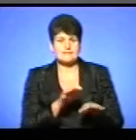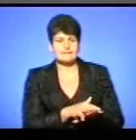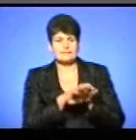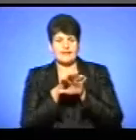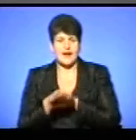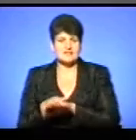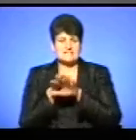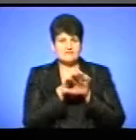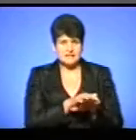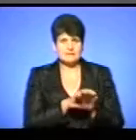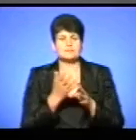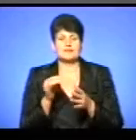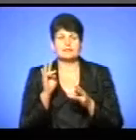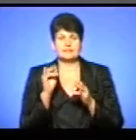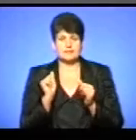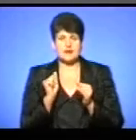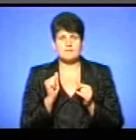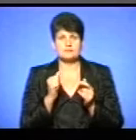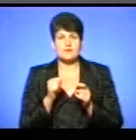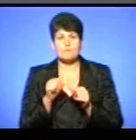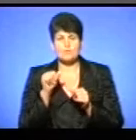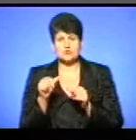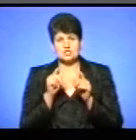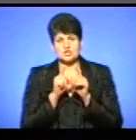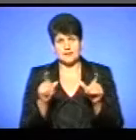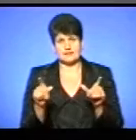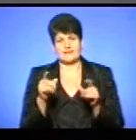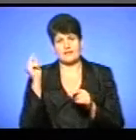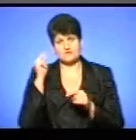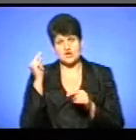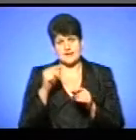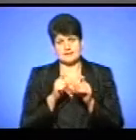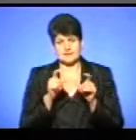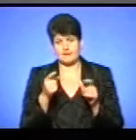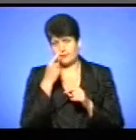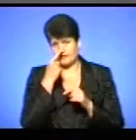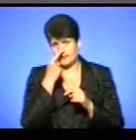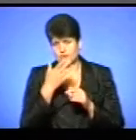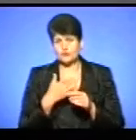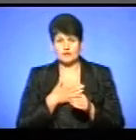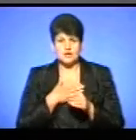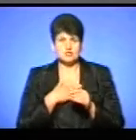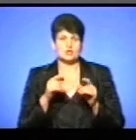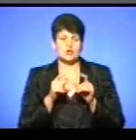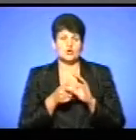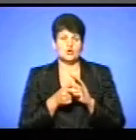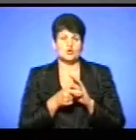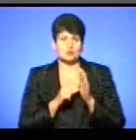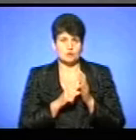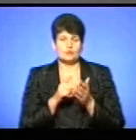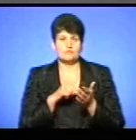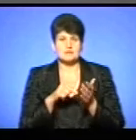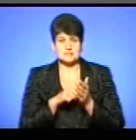фінансування дошкільних та позашкільних навчальних закладів. Скажімо, нещодавно у нашій студії був міський голова